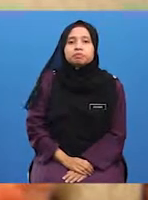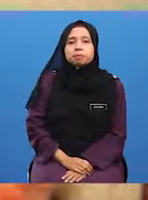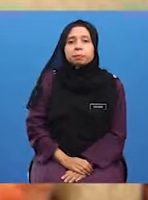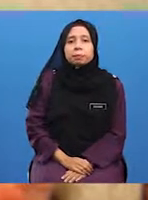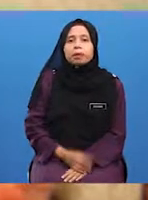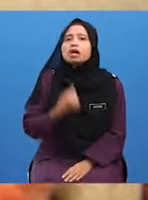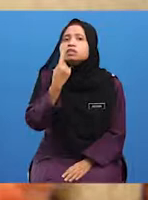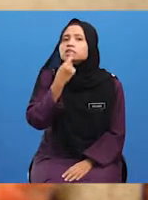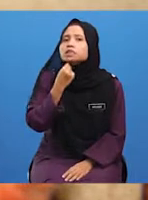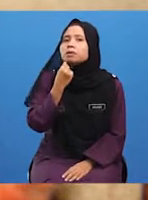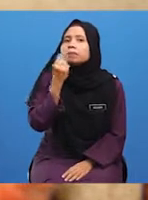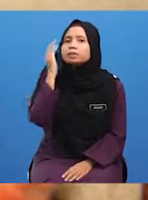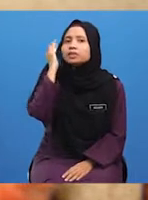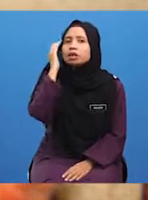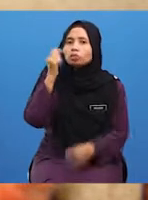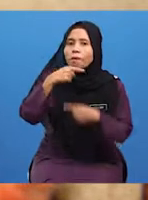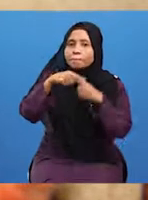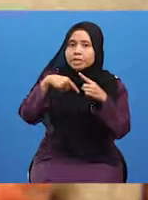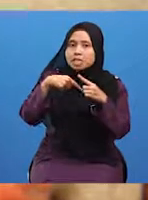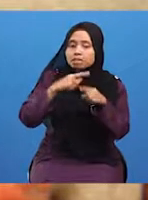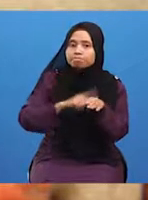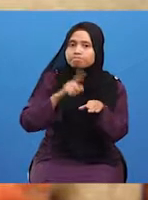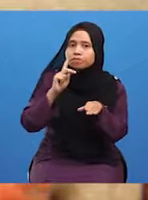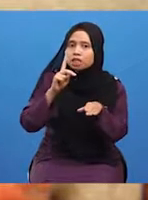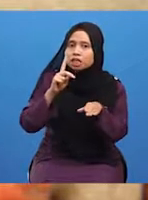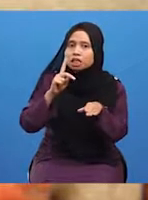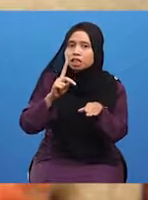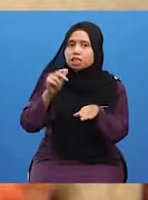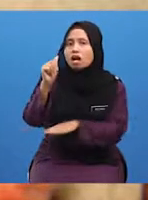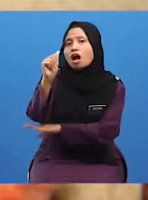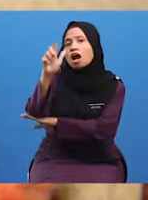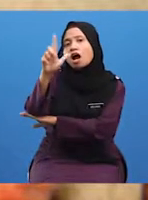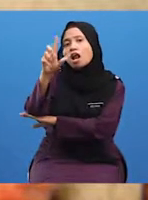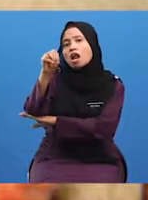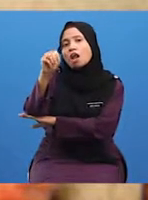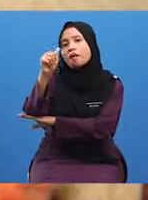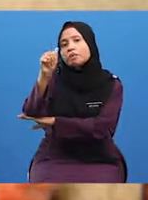Siapa tahu bila dan di mana Al-Mas'udi meninggal?